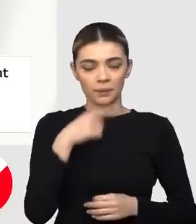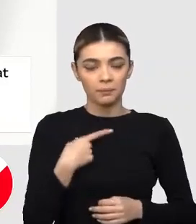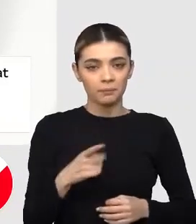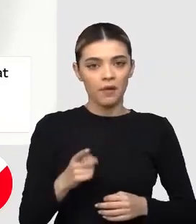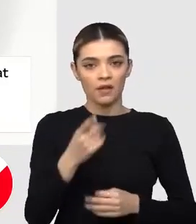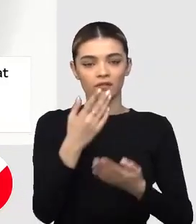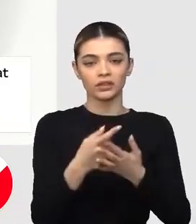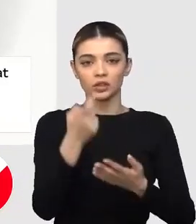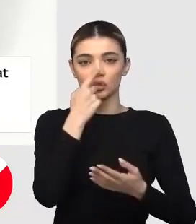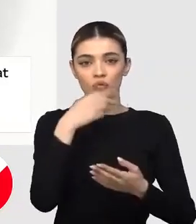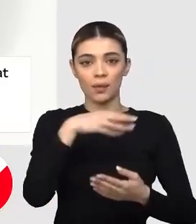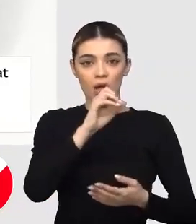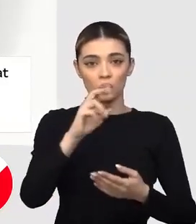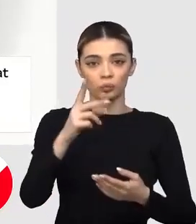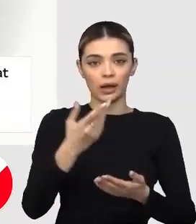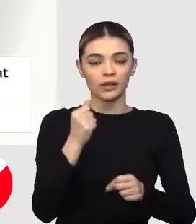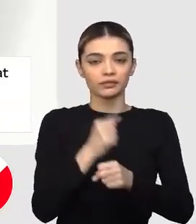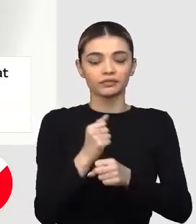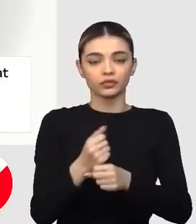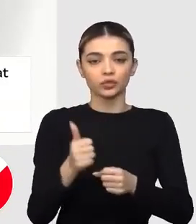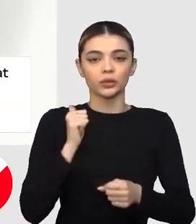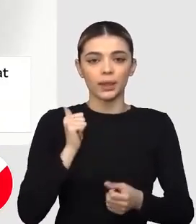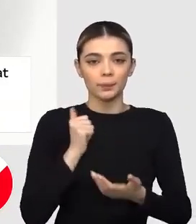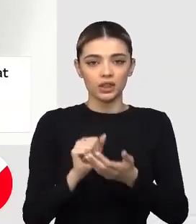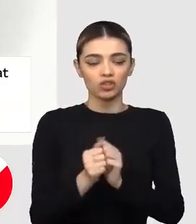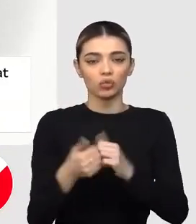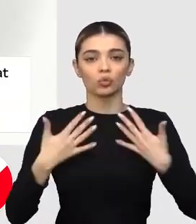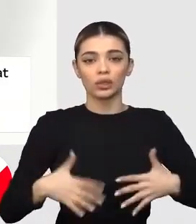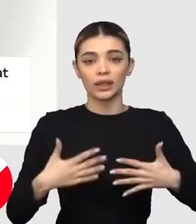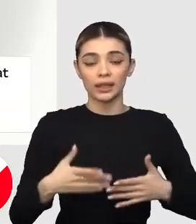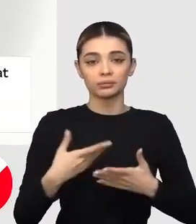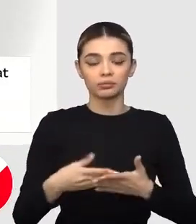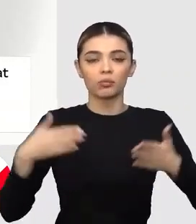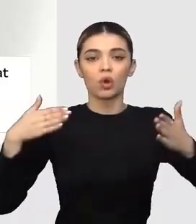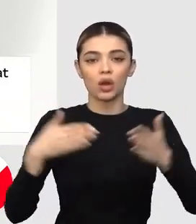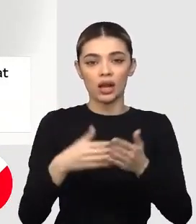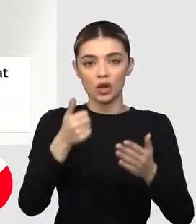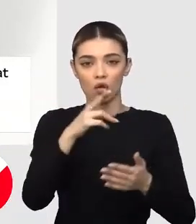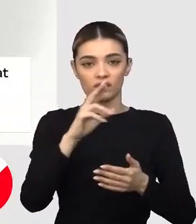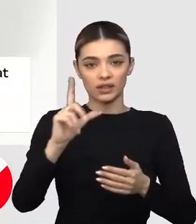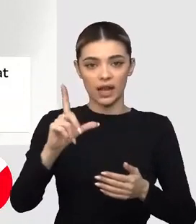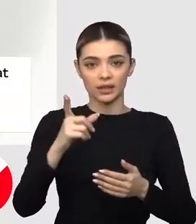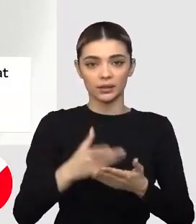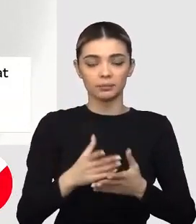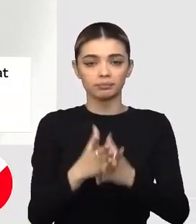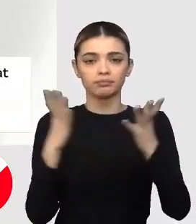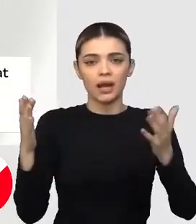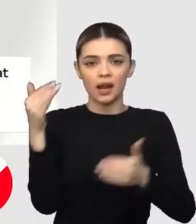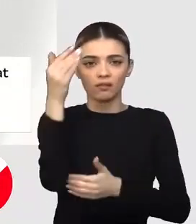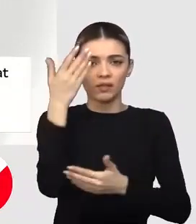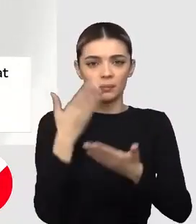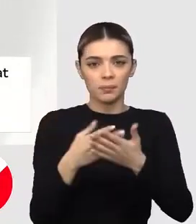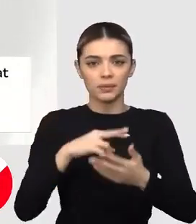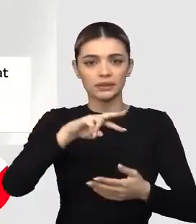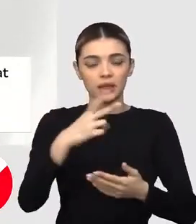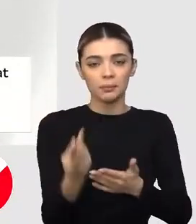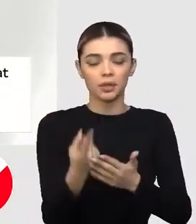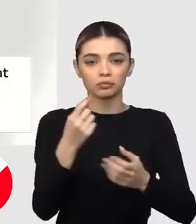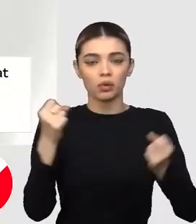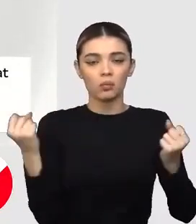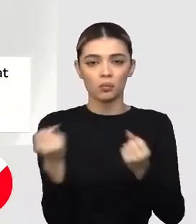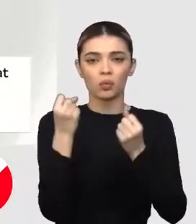Avansul rușilor la Mariupol i-a făcut pe militarii și civilii ucraineni să se baricadeze în Azovstal. Uriașa uzina a fost